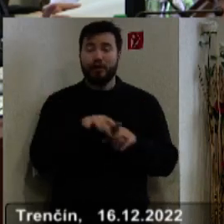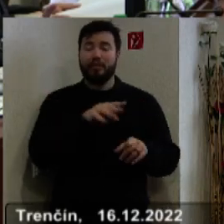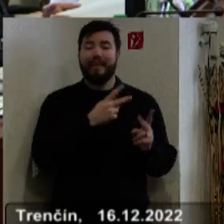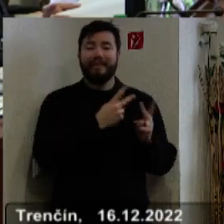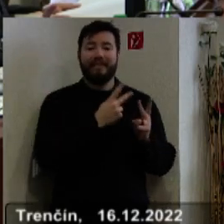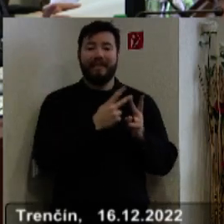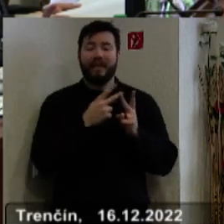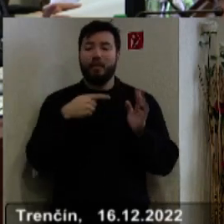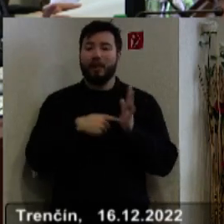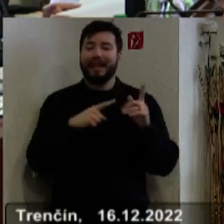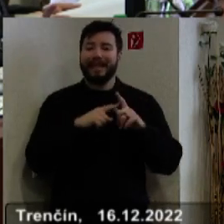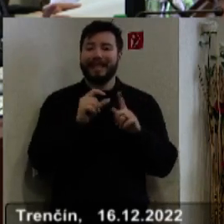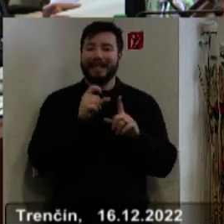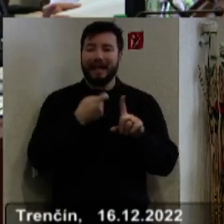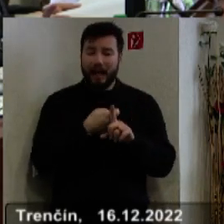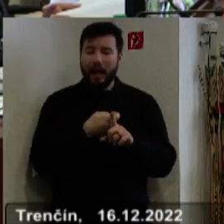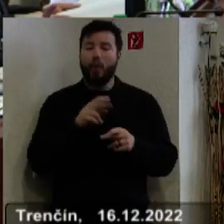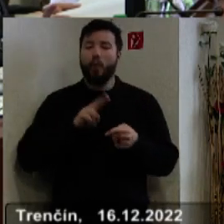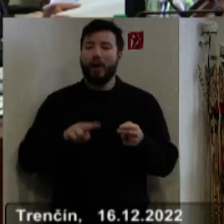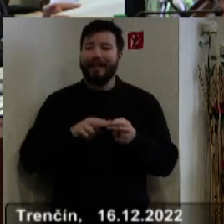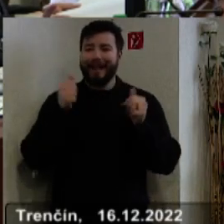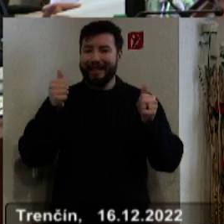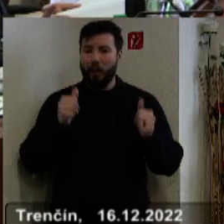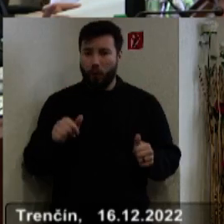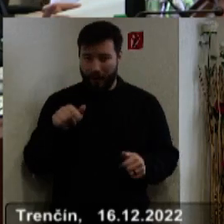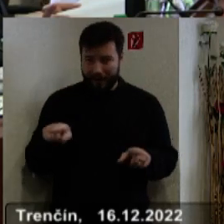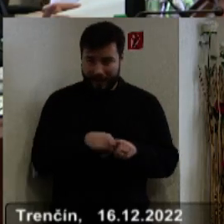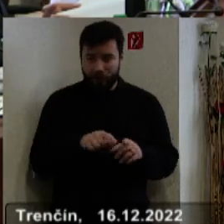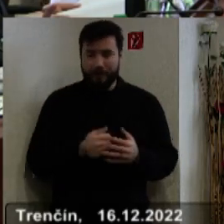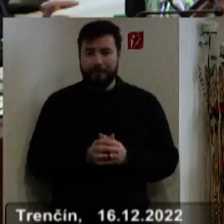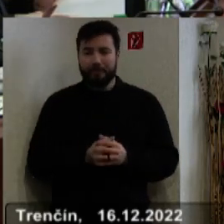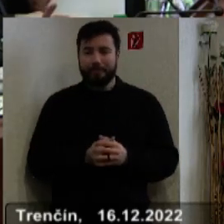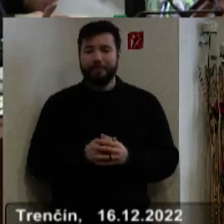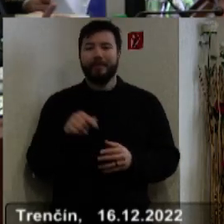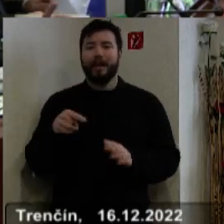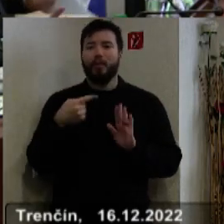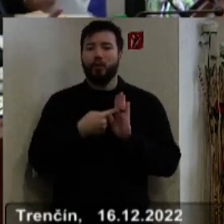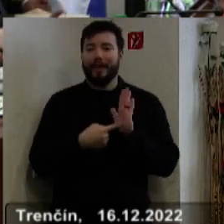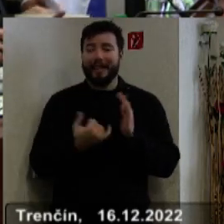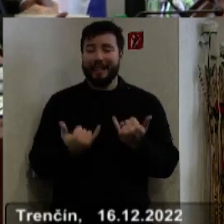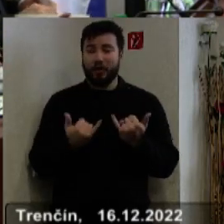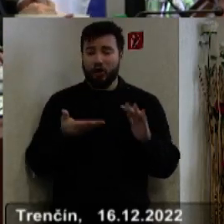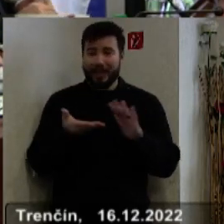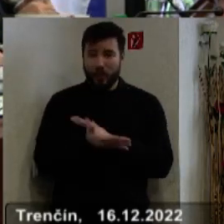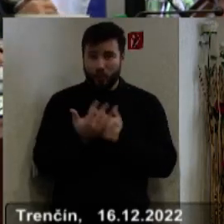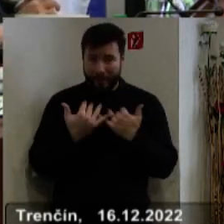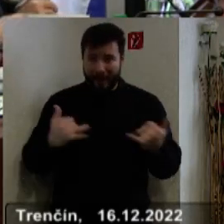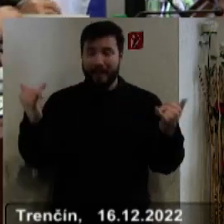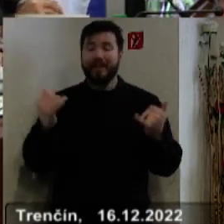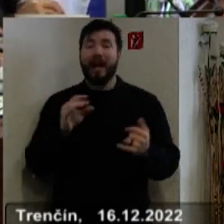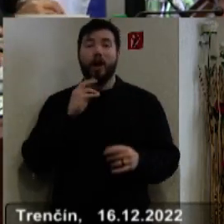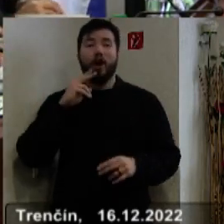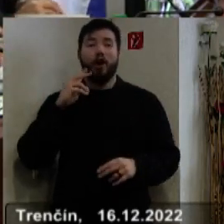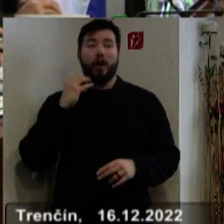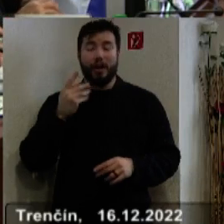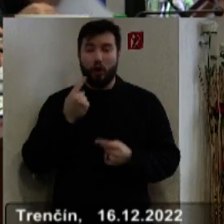sekci úradná tabula zasadnutia zastupiteľstva. A o prerokovaných bodoch dnešného zastupiteľstva budeme tiež informovať médiá